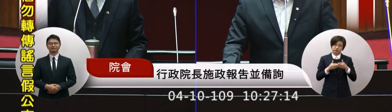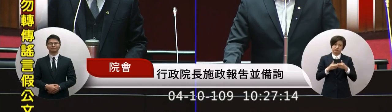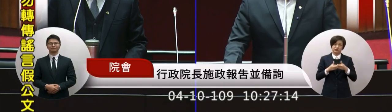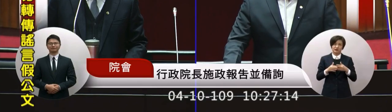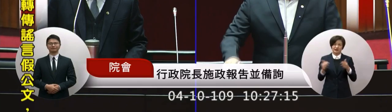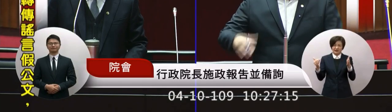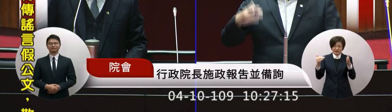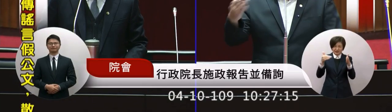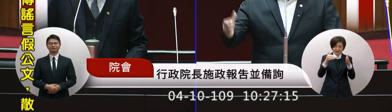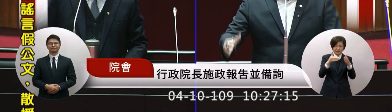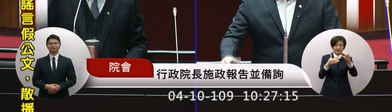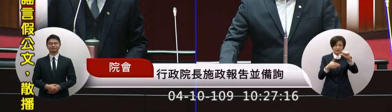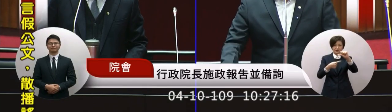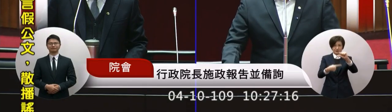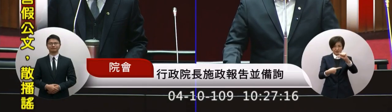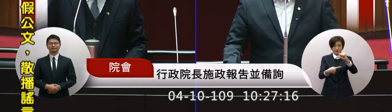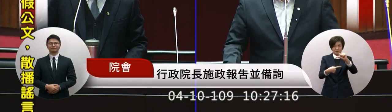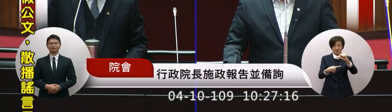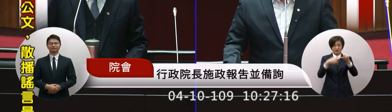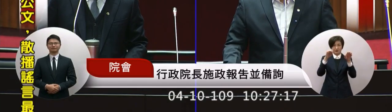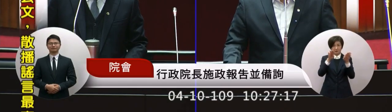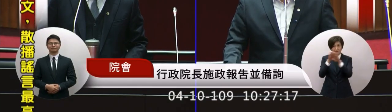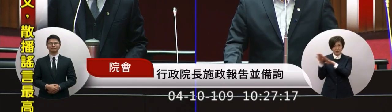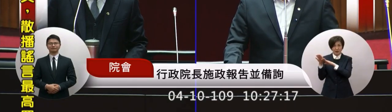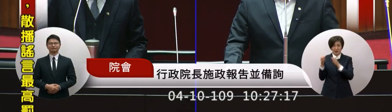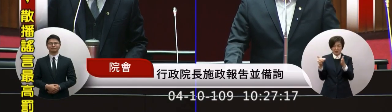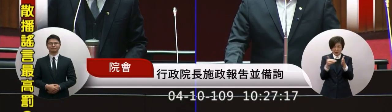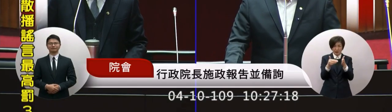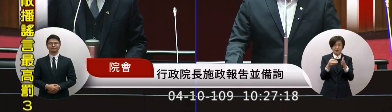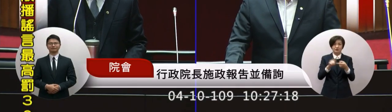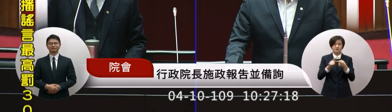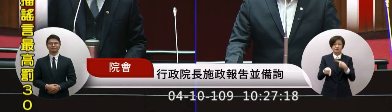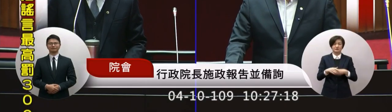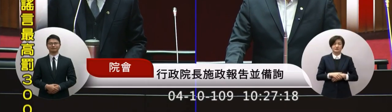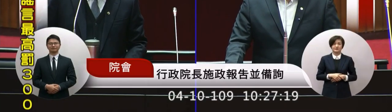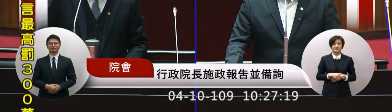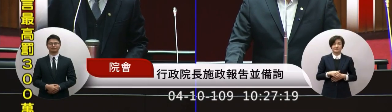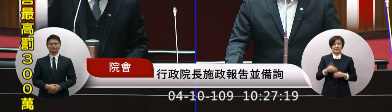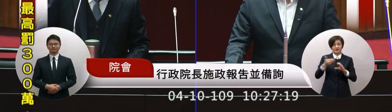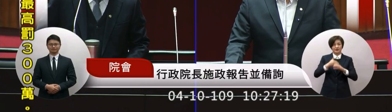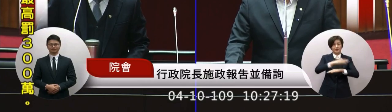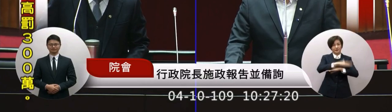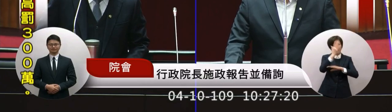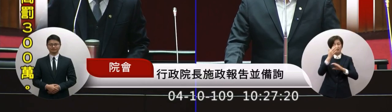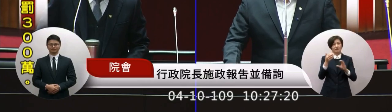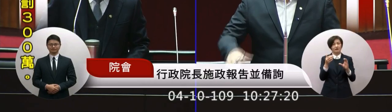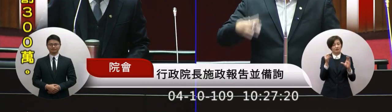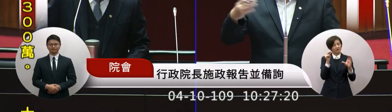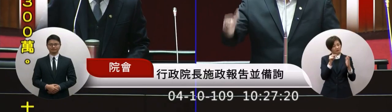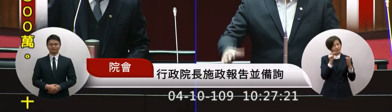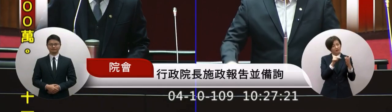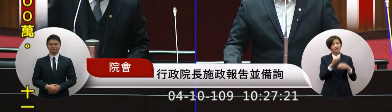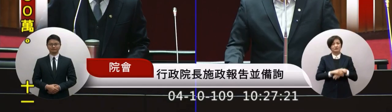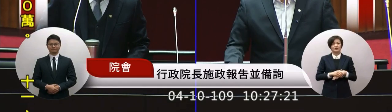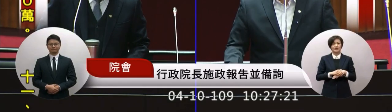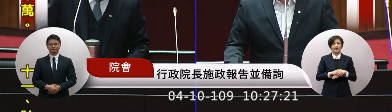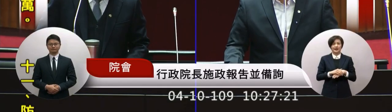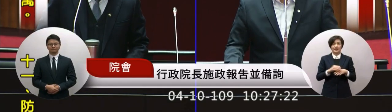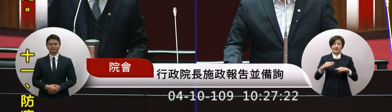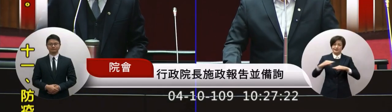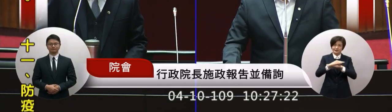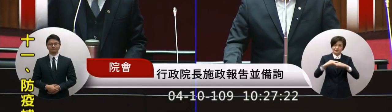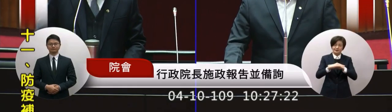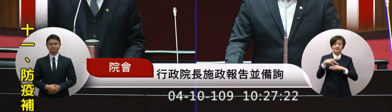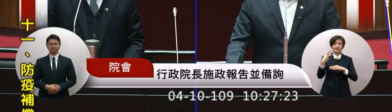就到了那院長我們看到昨天的媒體的報導也講說我們這次是踩人車的就是車流的管